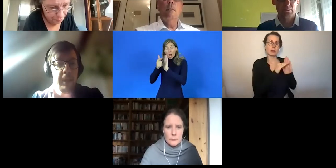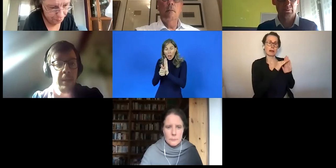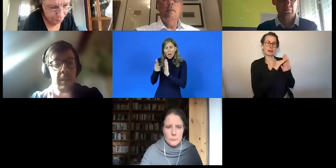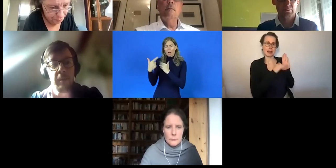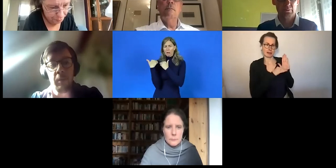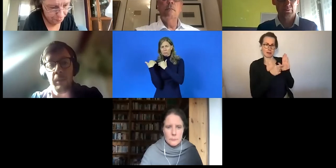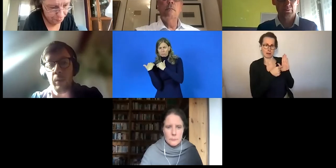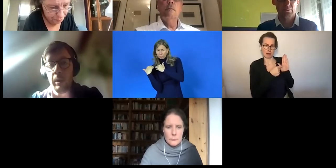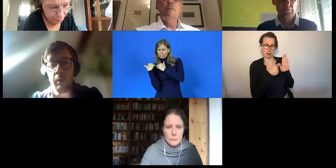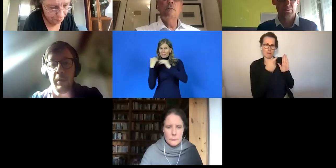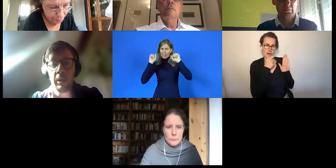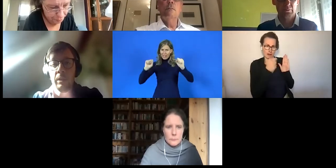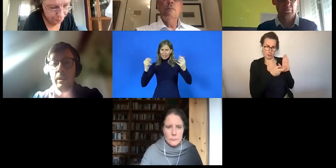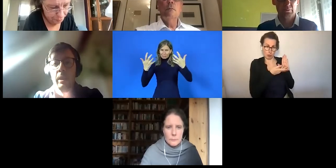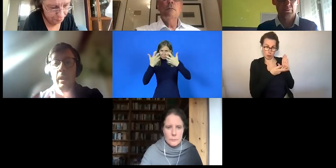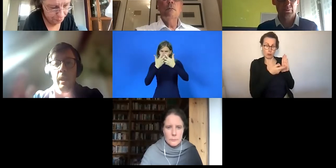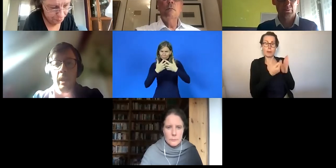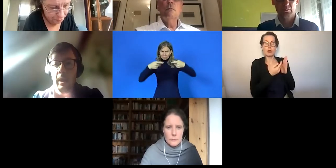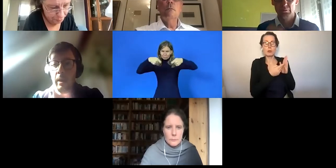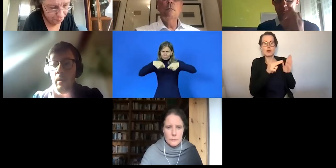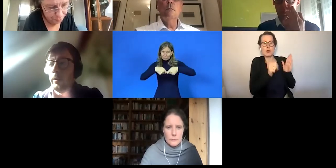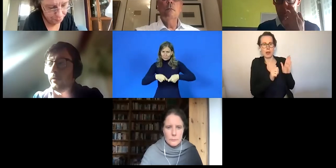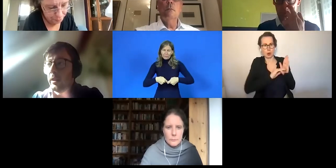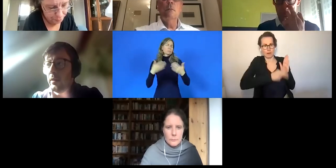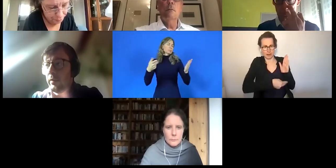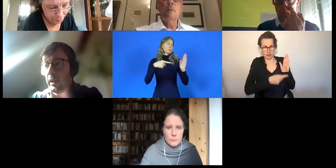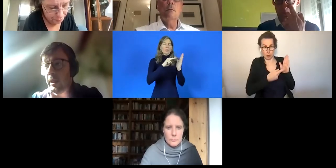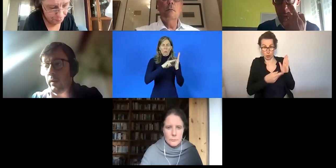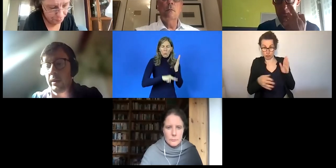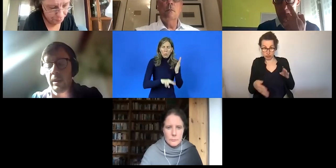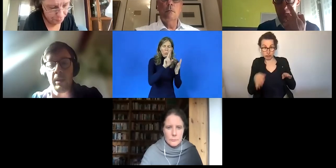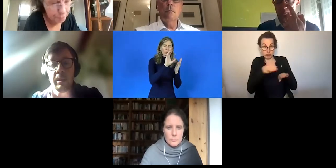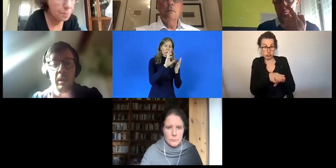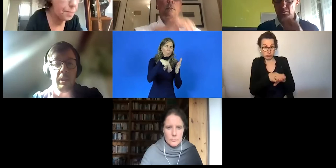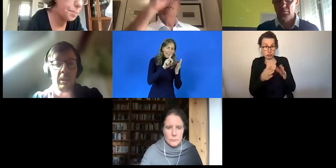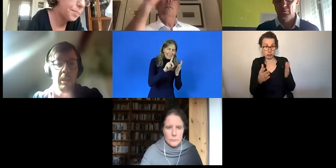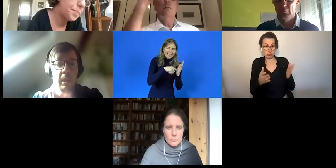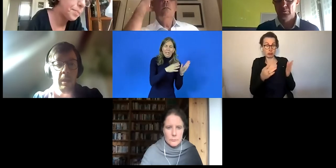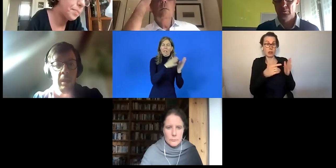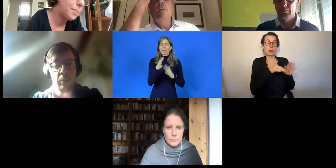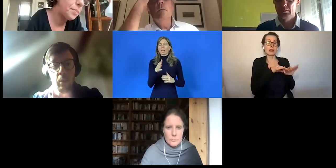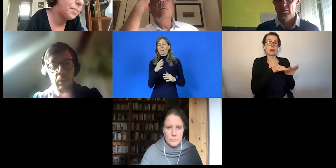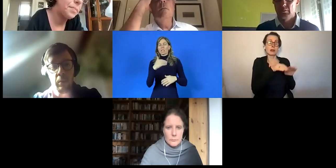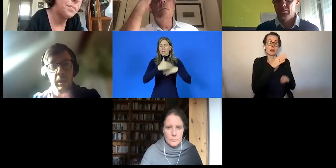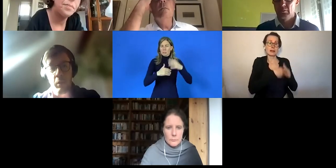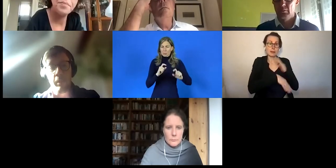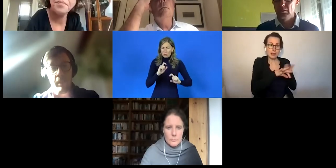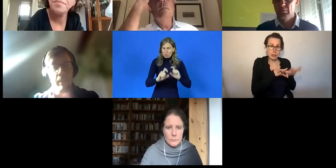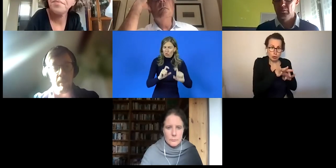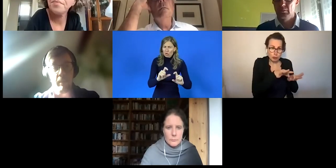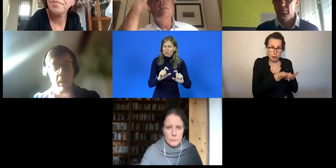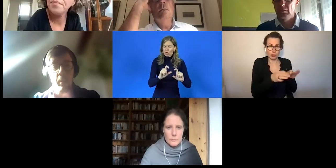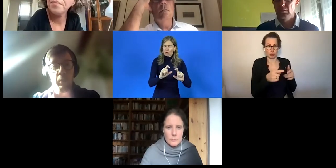Sodass dann auch wirklich sämtliche Vorschriften nach der UNO-Konvention